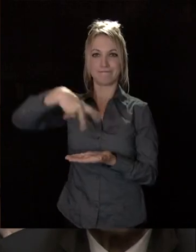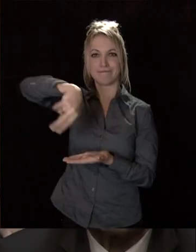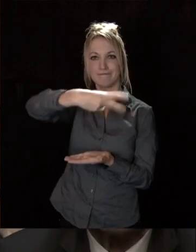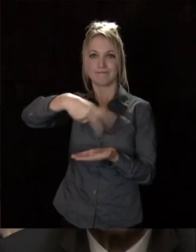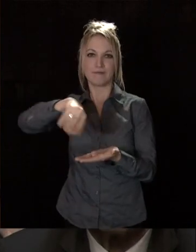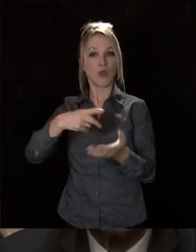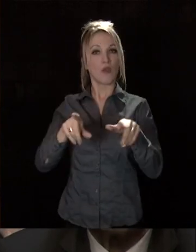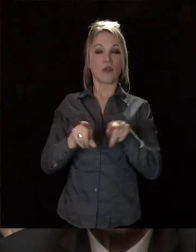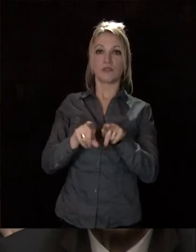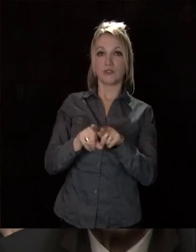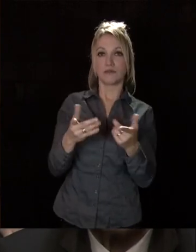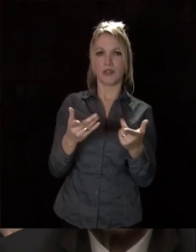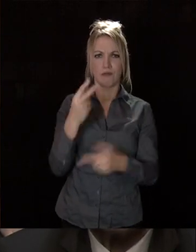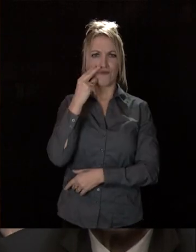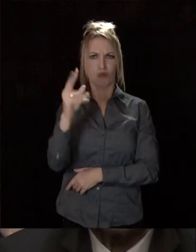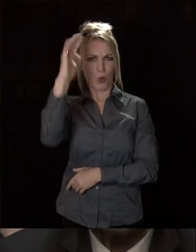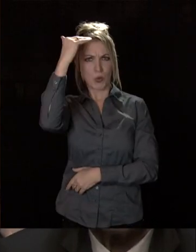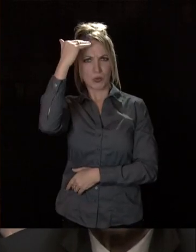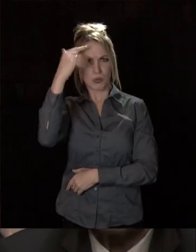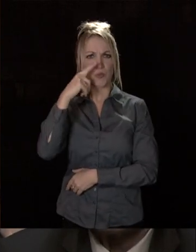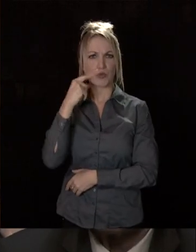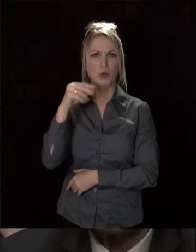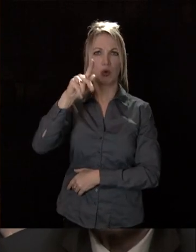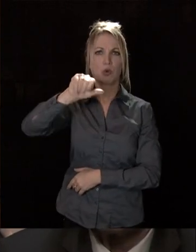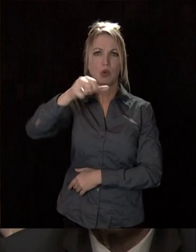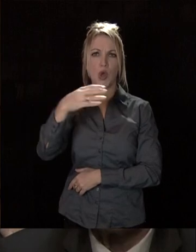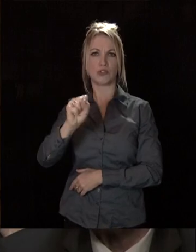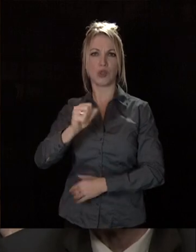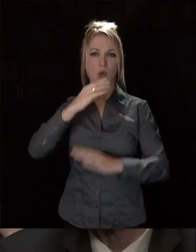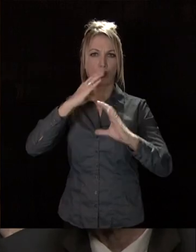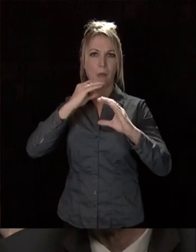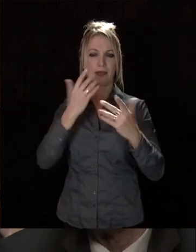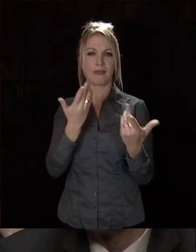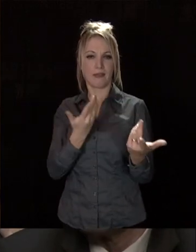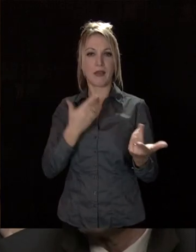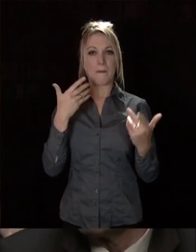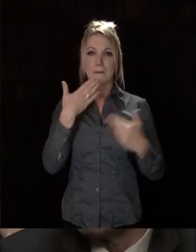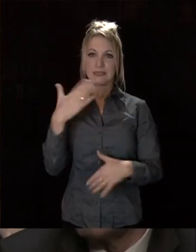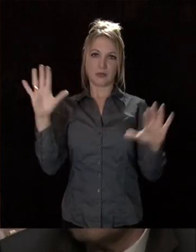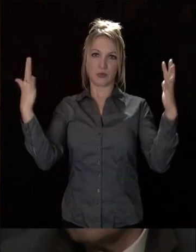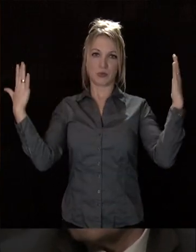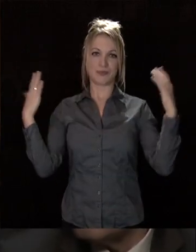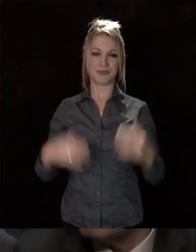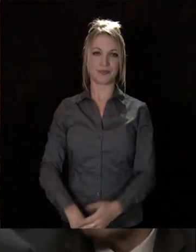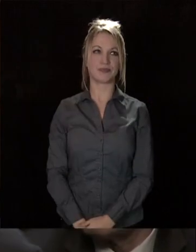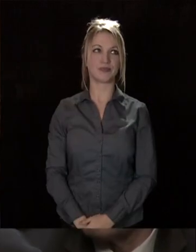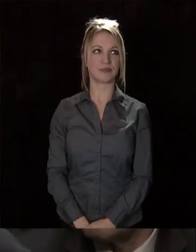avec, mais vous l'aviez tous reconnue, Thierry Kans à la trompette. Je crois qu'on peut les applaudir, il le mérite.